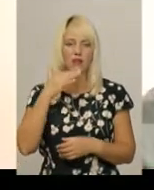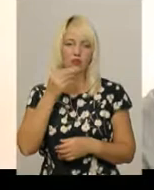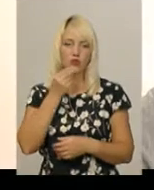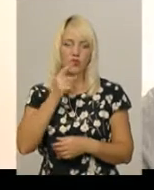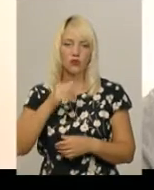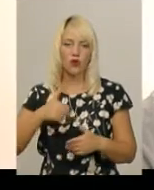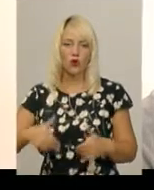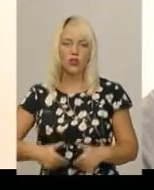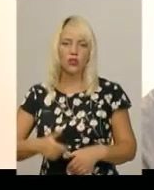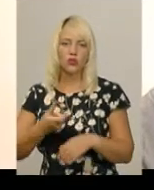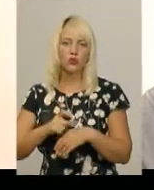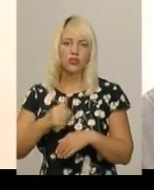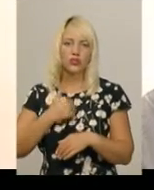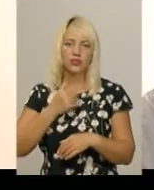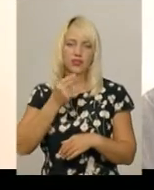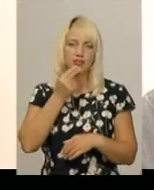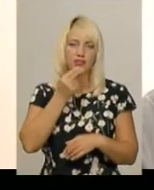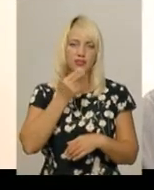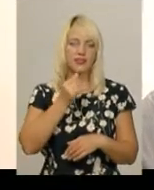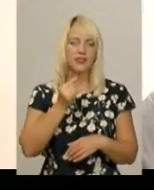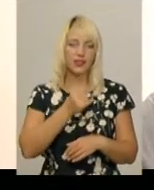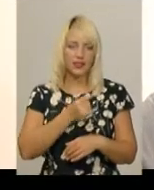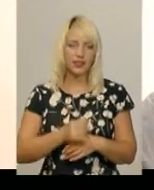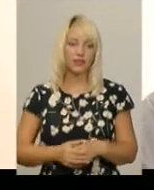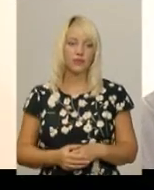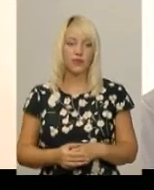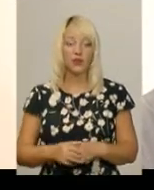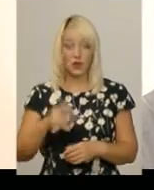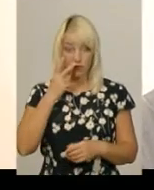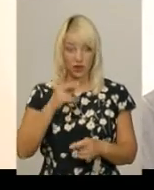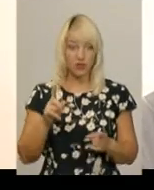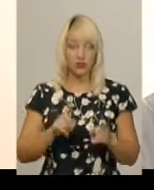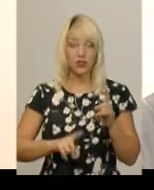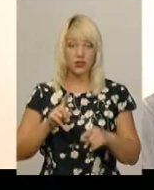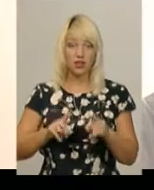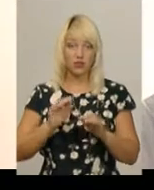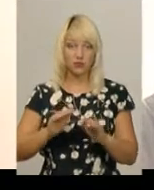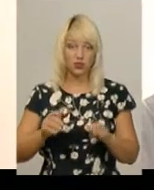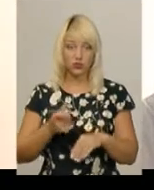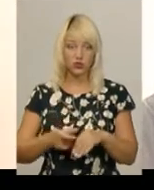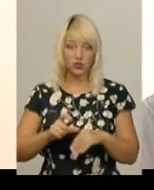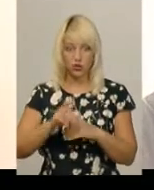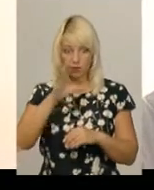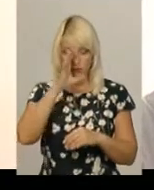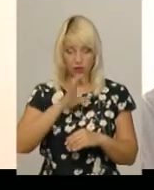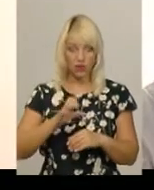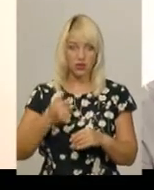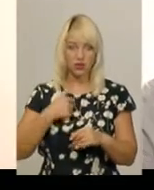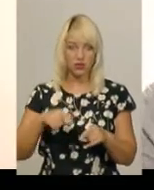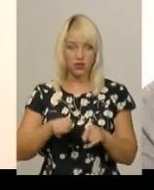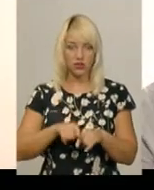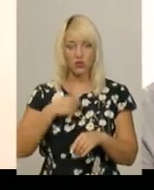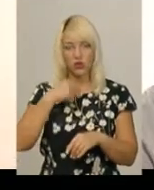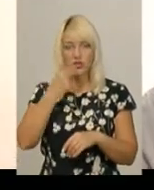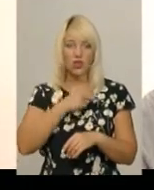зголодніла, я їсти дуже хотіла. І бачу деяким дітям дуже погано, і мені така дума,